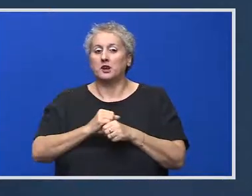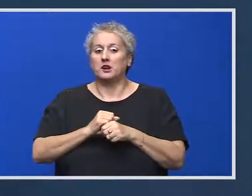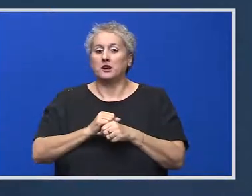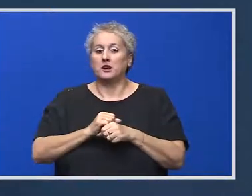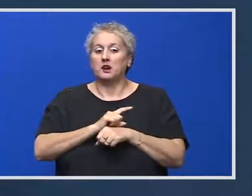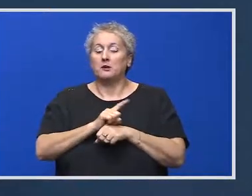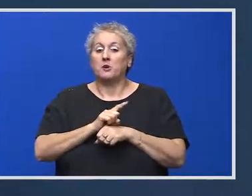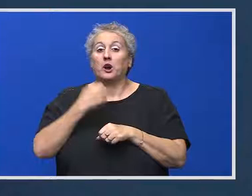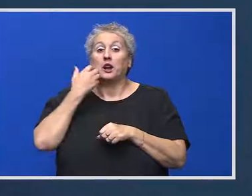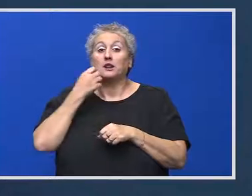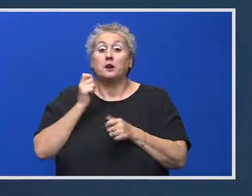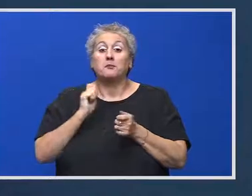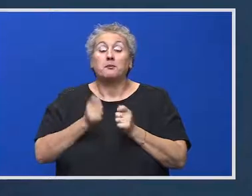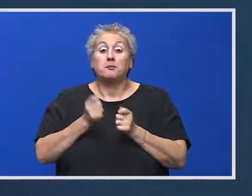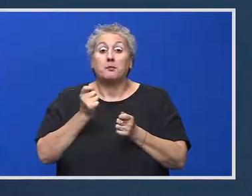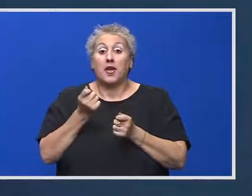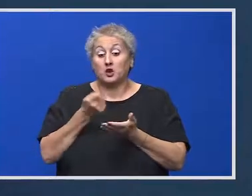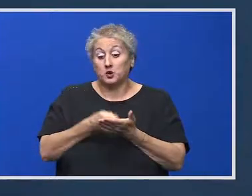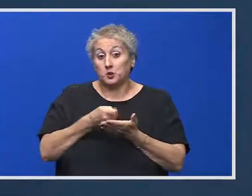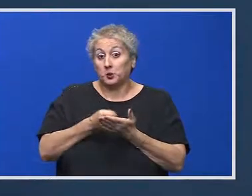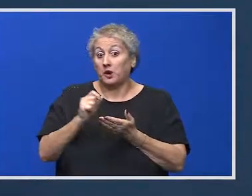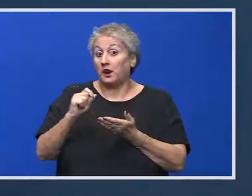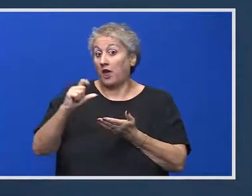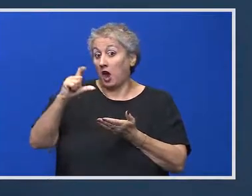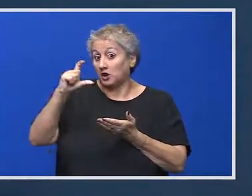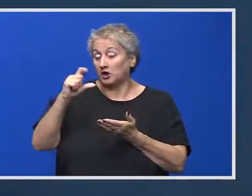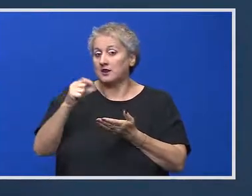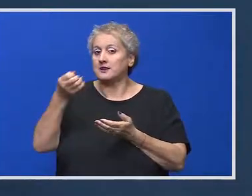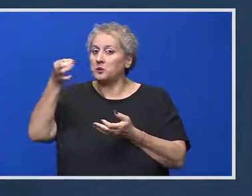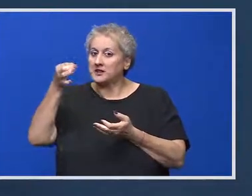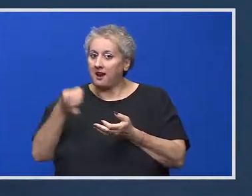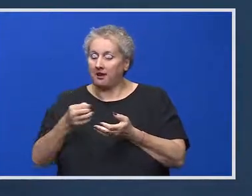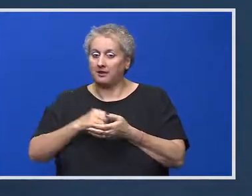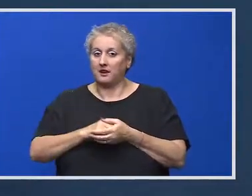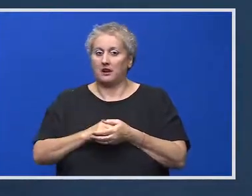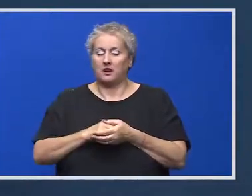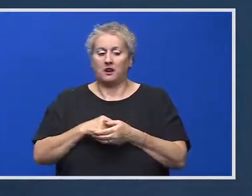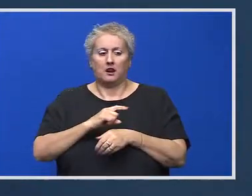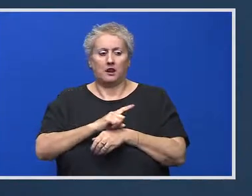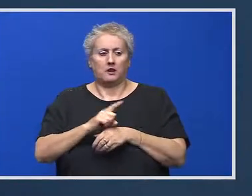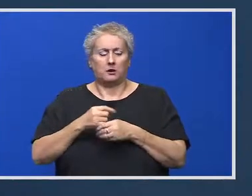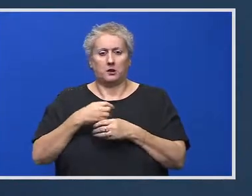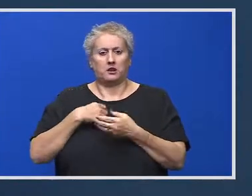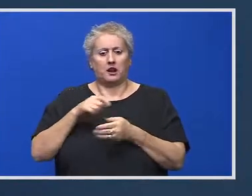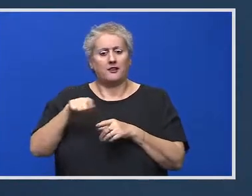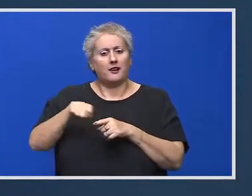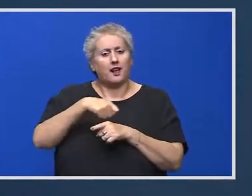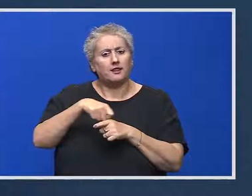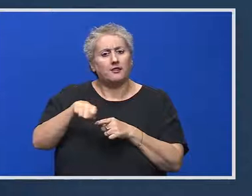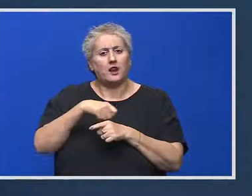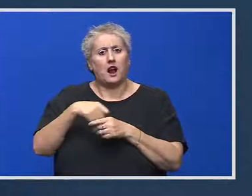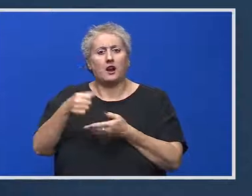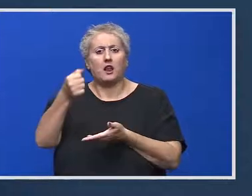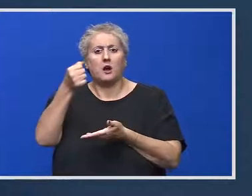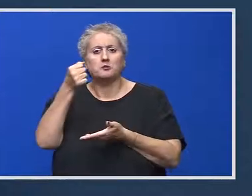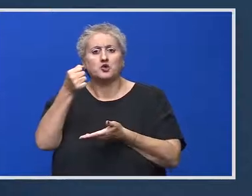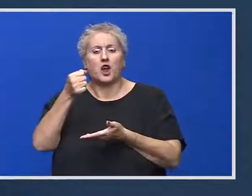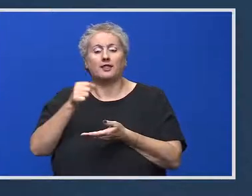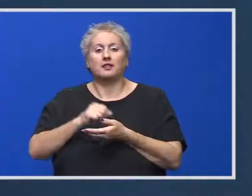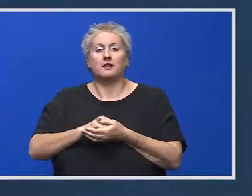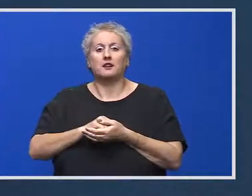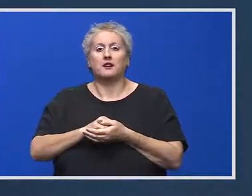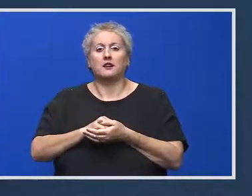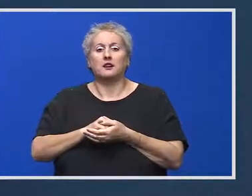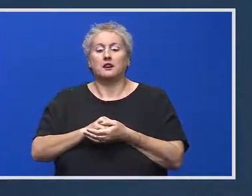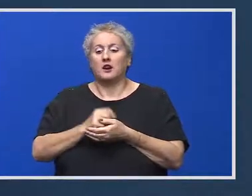cresc și scad, pentru că asta înseamnă economie de piață. cresc, dar prin proiectul de rectificare veți corecta ținta de